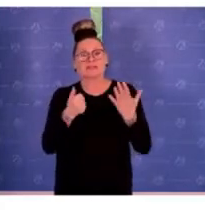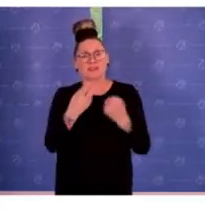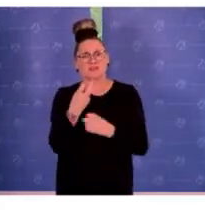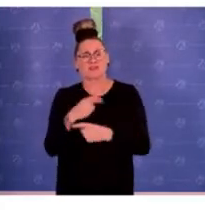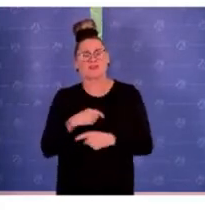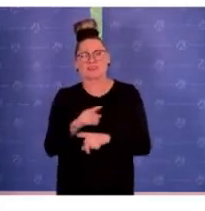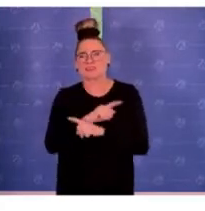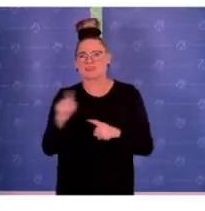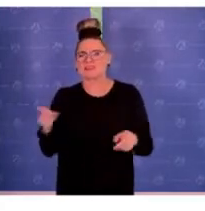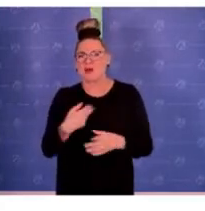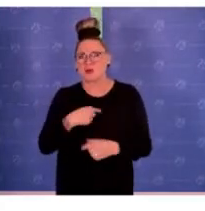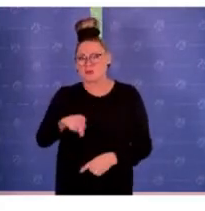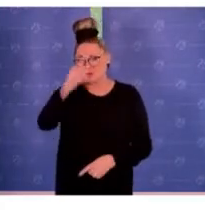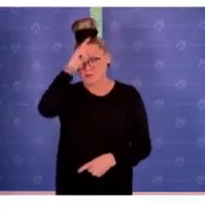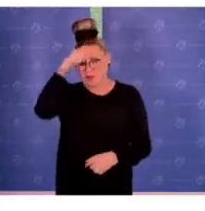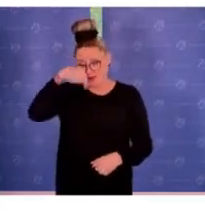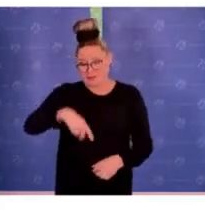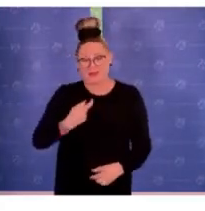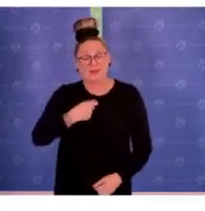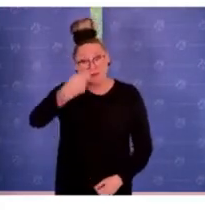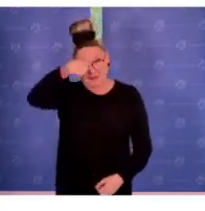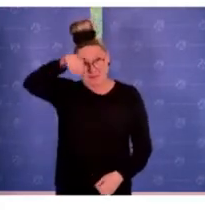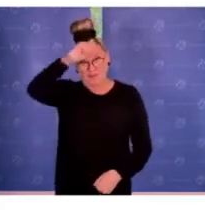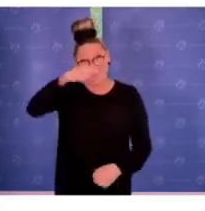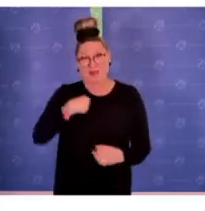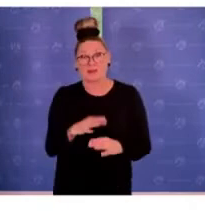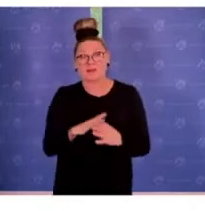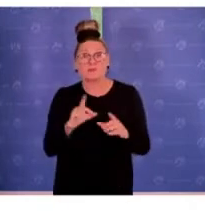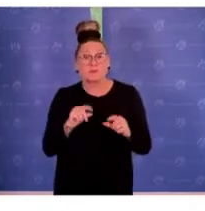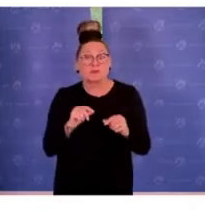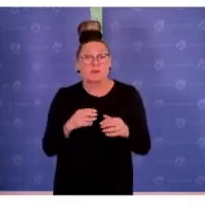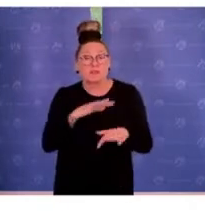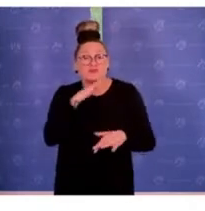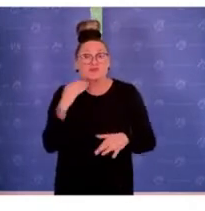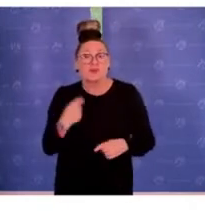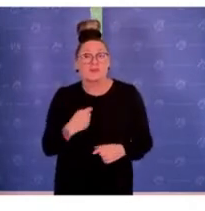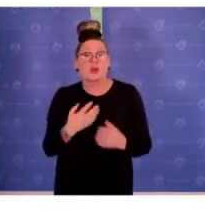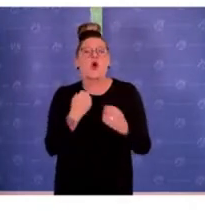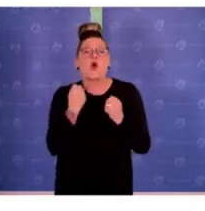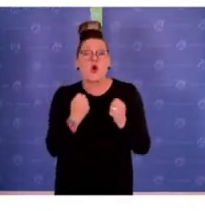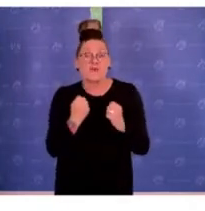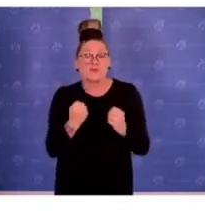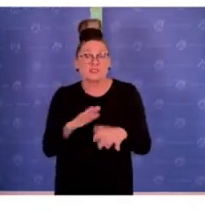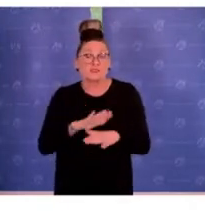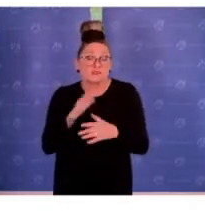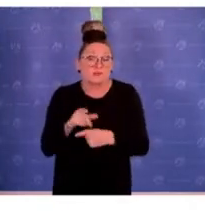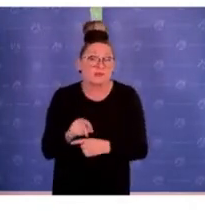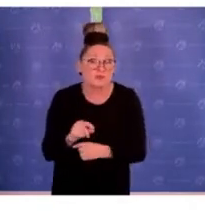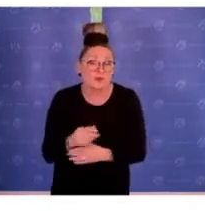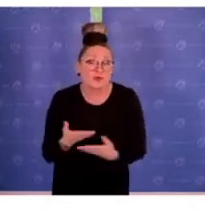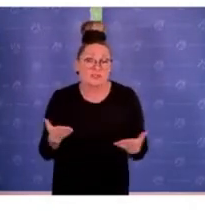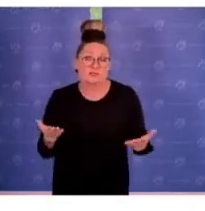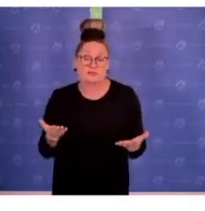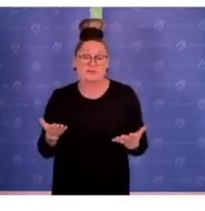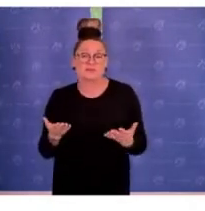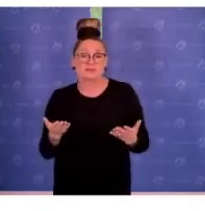Polizeibeamtinnen und Beamte im Land Berlin. So sehr man immer hoffen kann, dass es quasi eine entsprechende